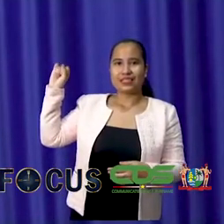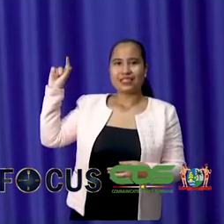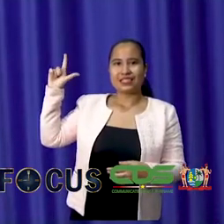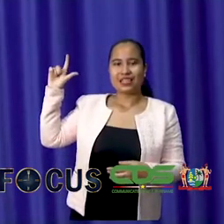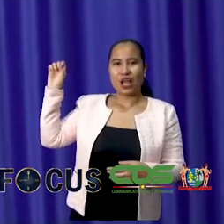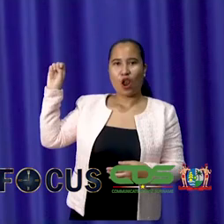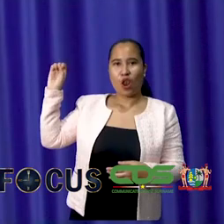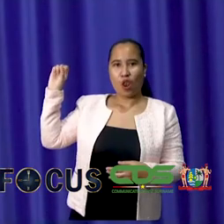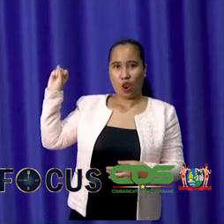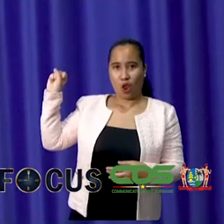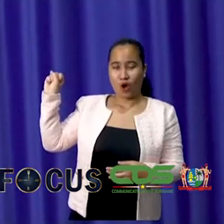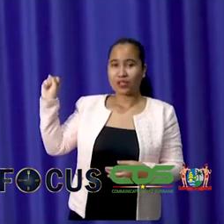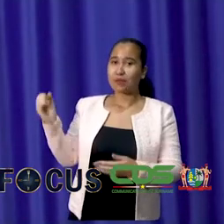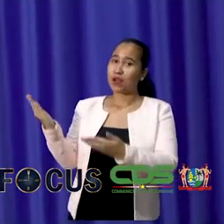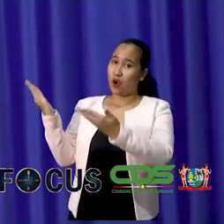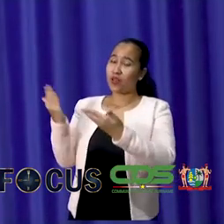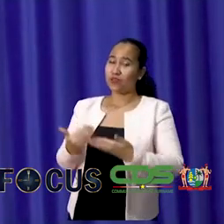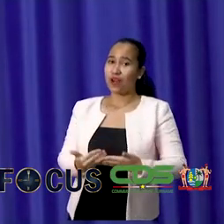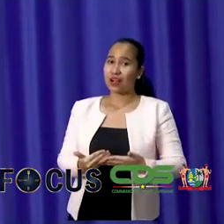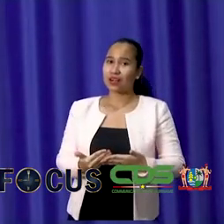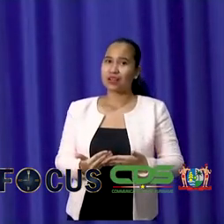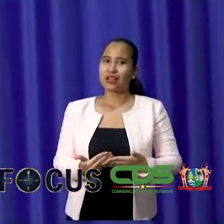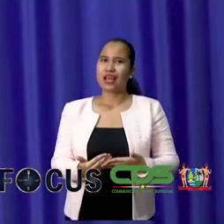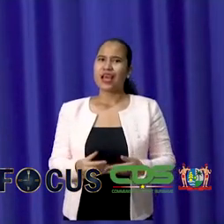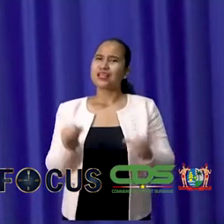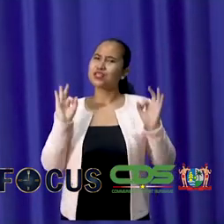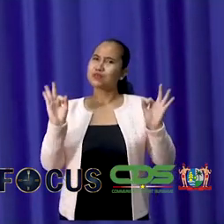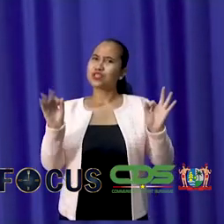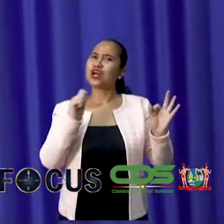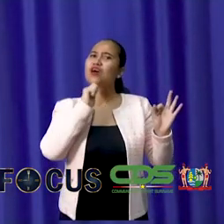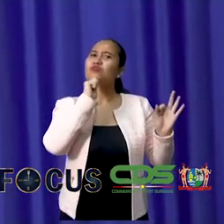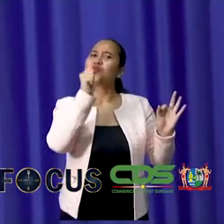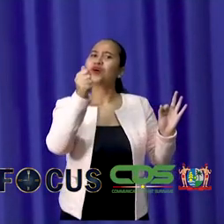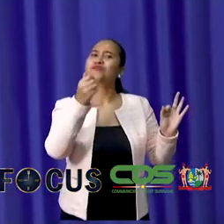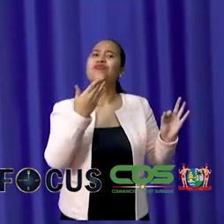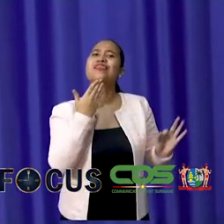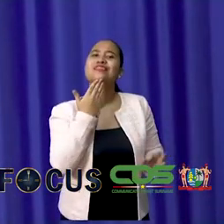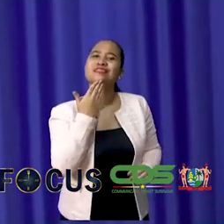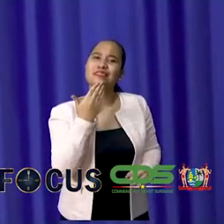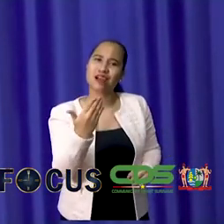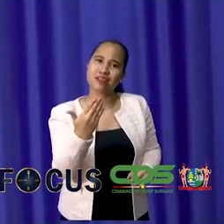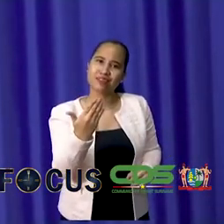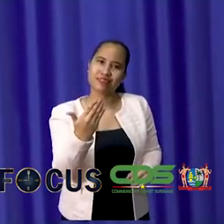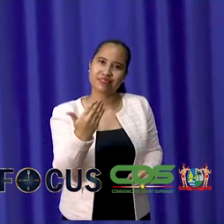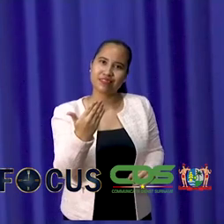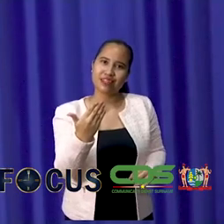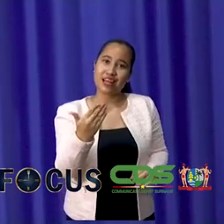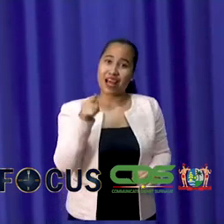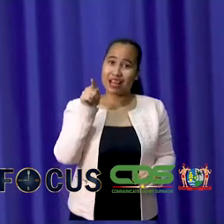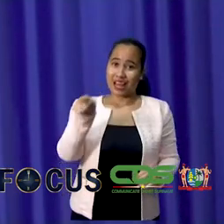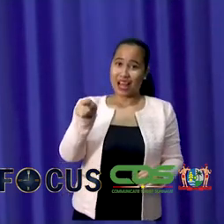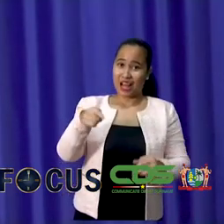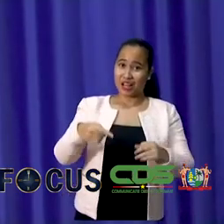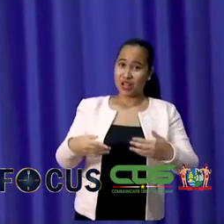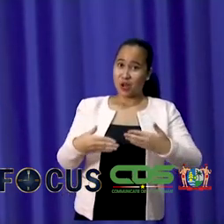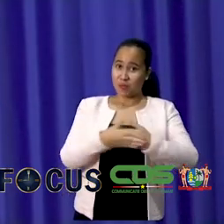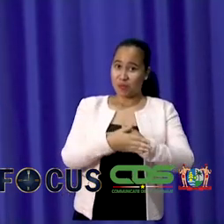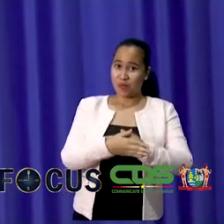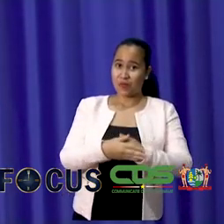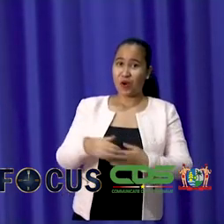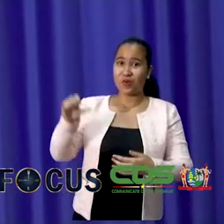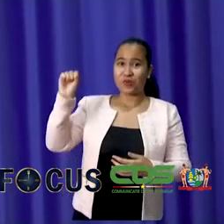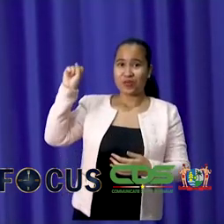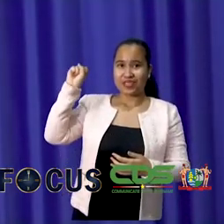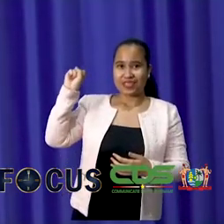En een speciaal woord van dank recht ik dan ook hierbij aan haar, mevrouw Jennifer